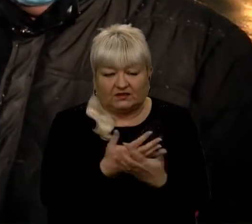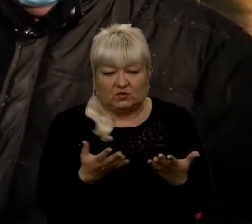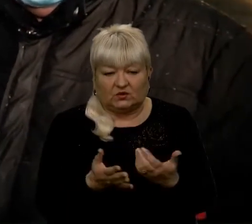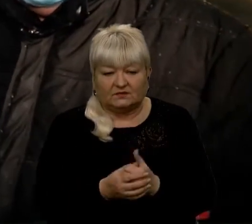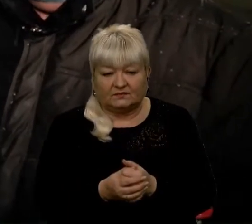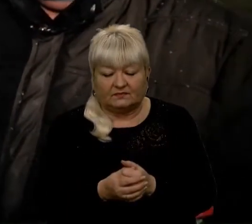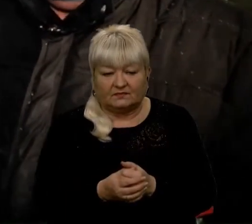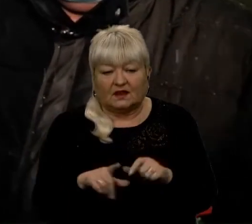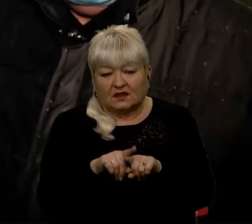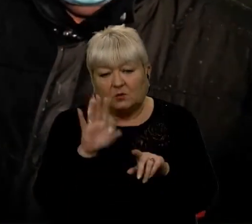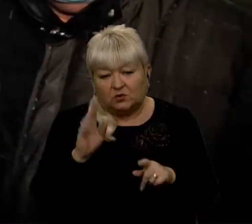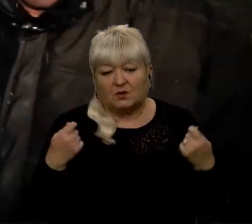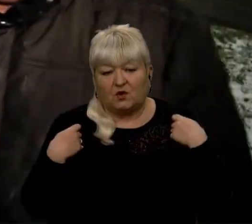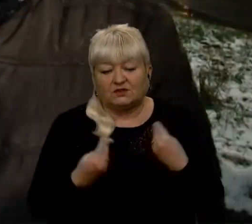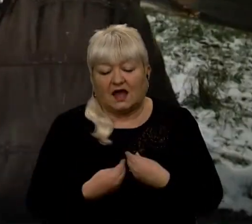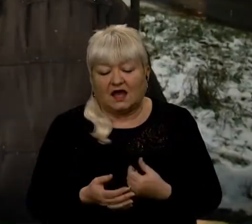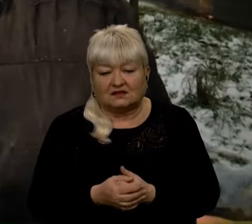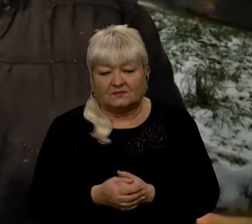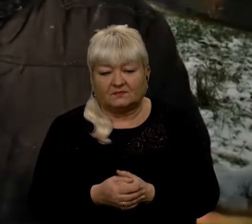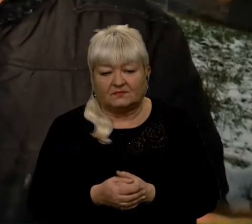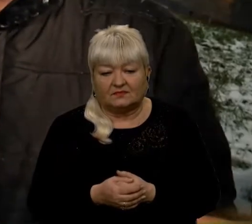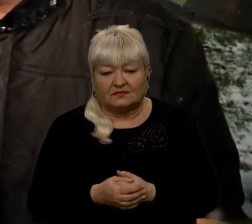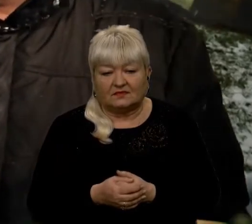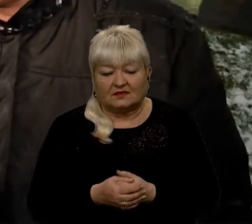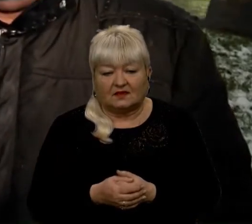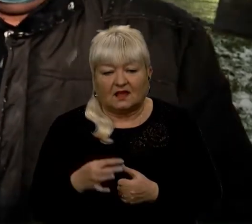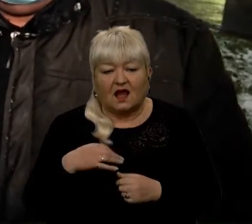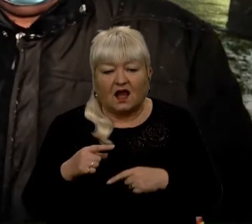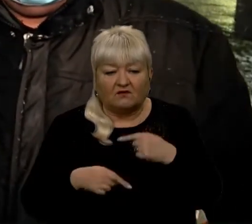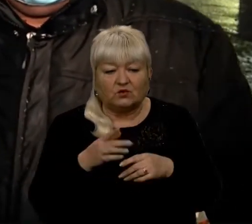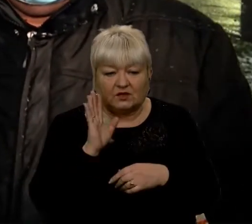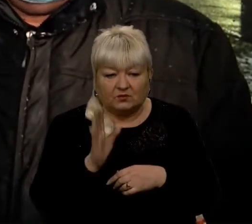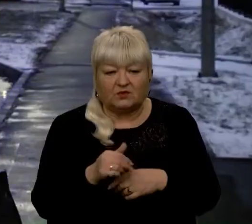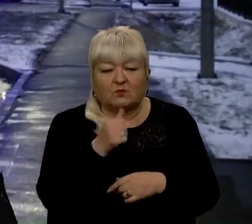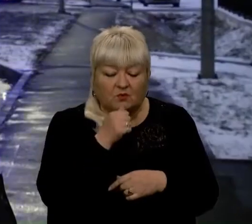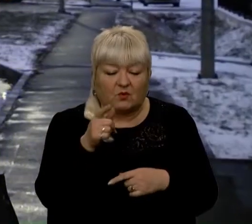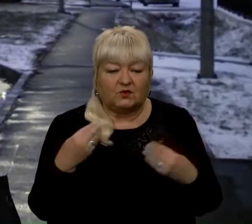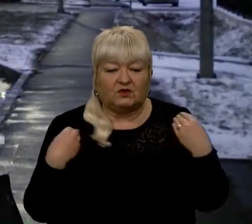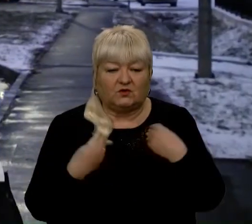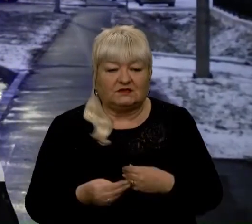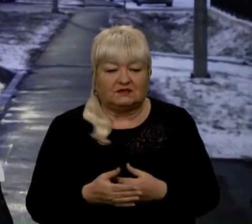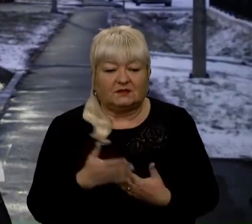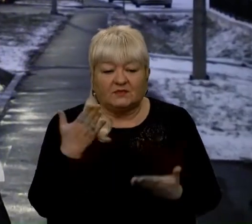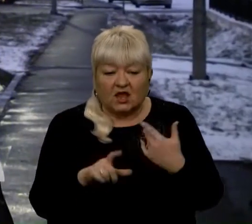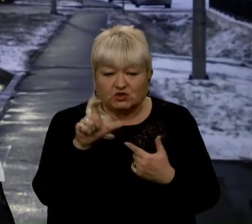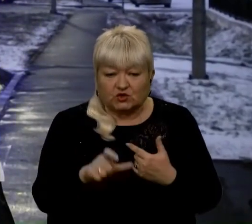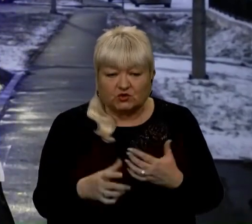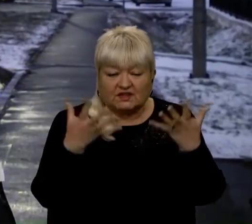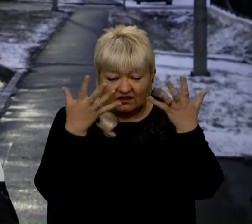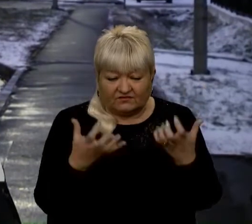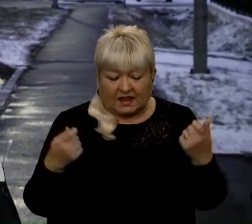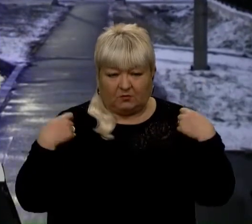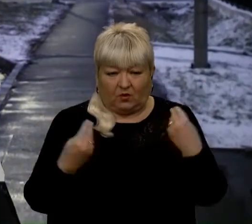А так будемо вдягати тоді. А внуки будуть носитися? Ну, попробую їх діти. Якщо людина в темному одязі,